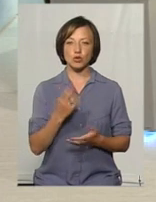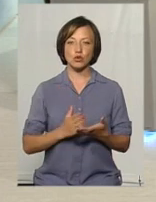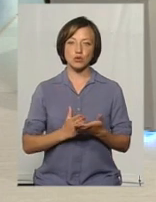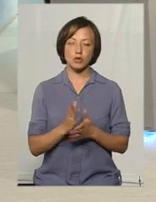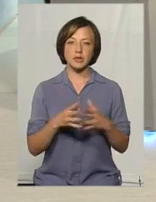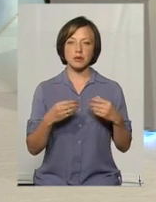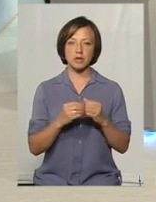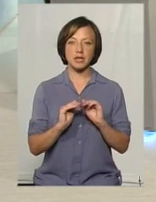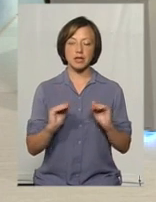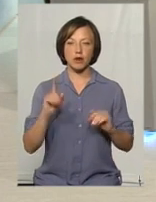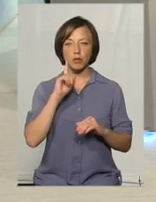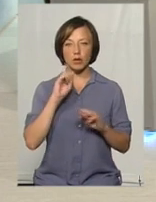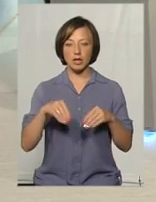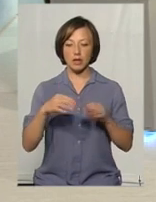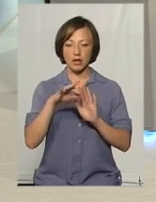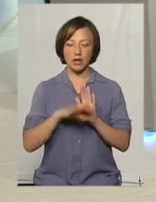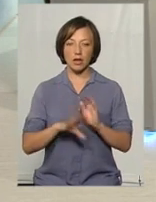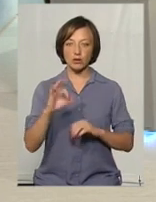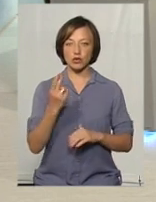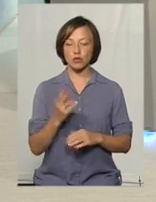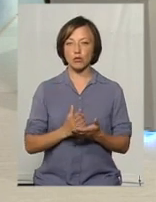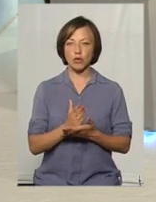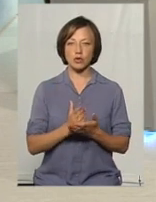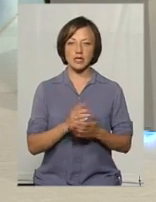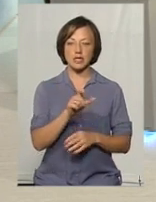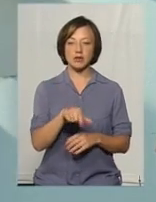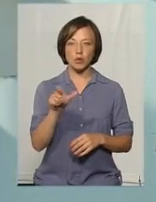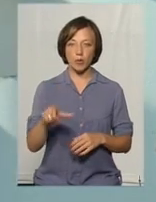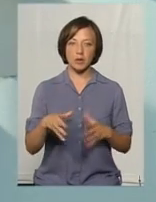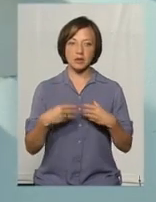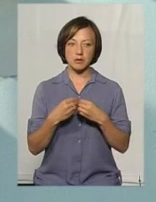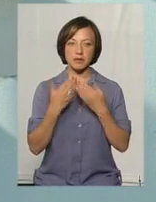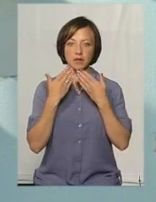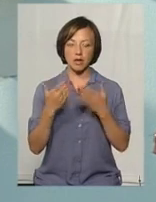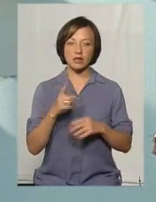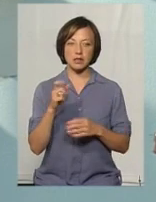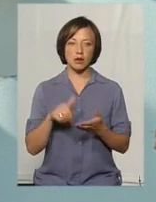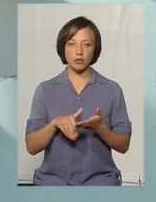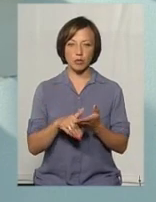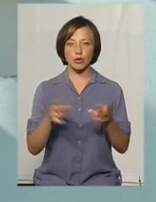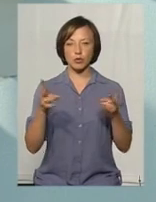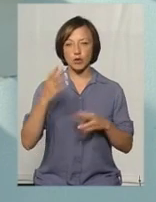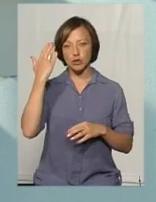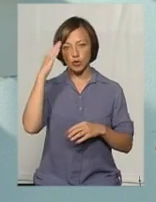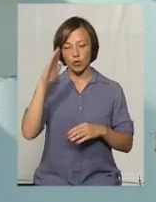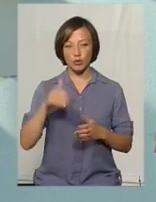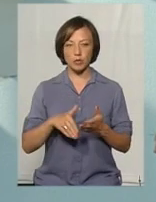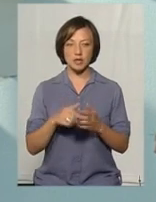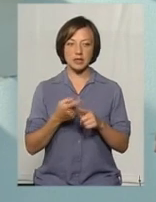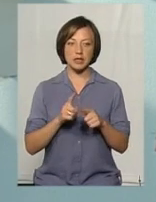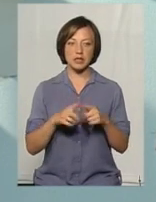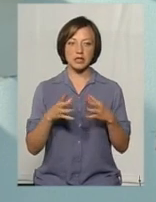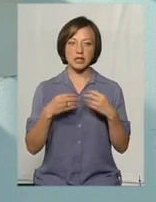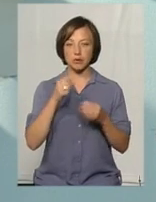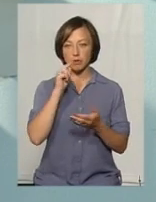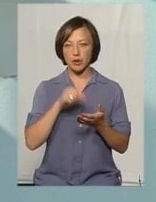молоді надає ряд соціальних послуг особам, сім'ям, які звертаються за допомогою. Потребують сторонньої допомоги. Це сім'ї, які